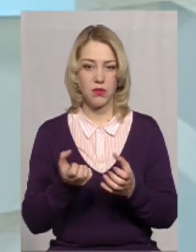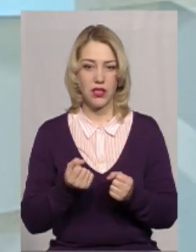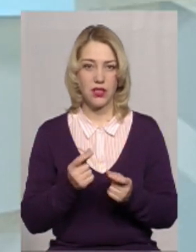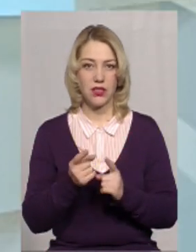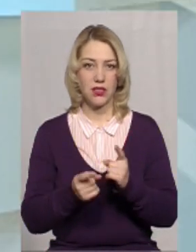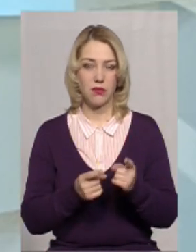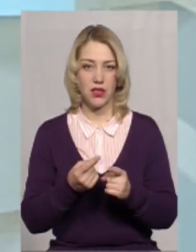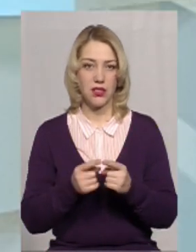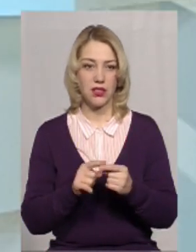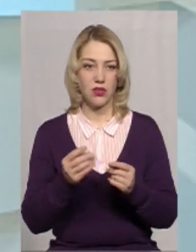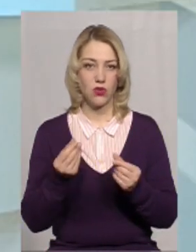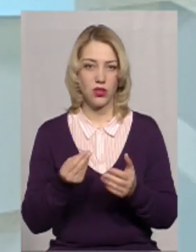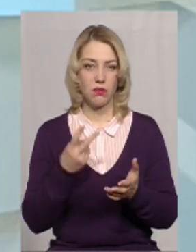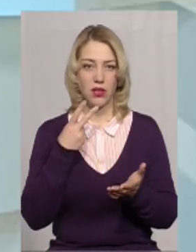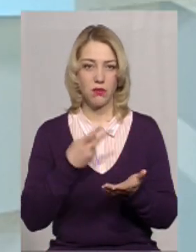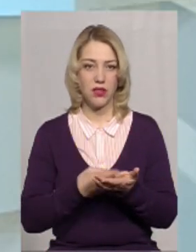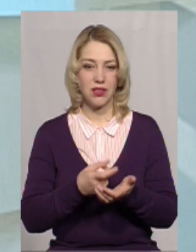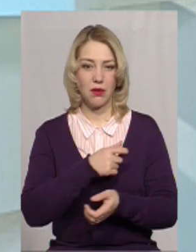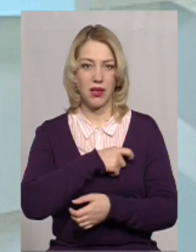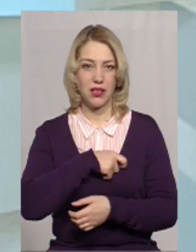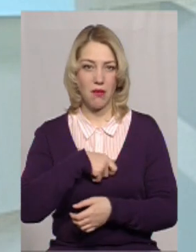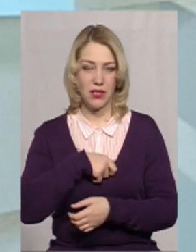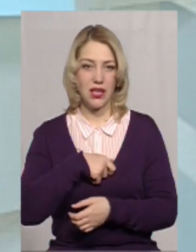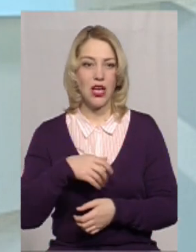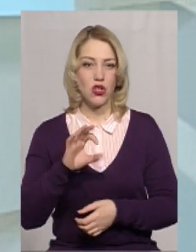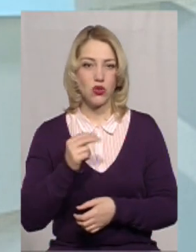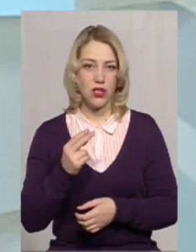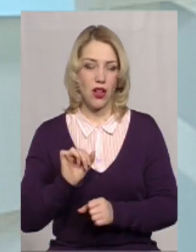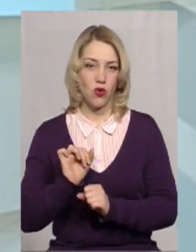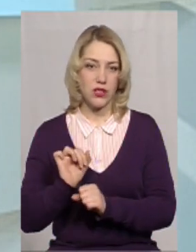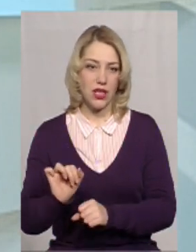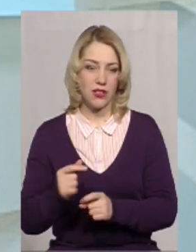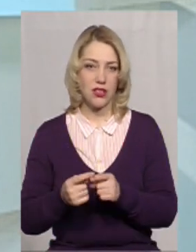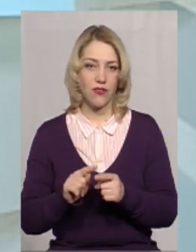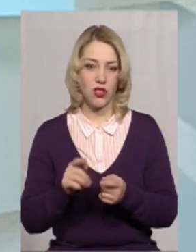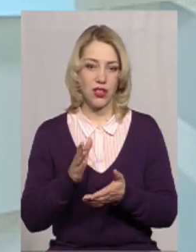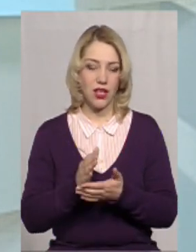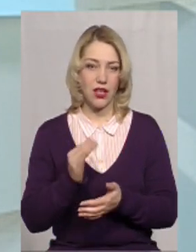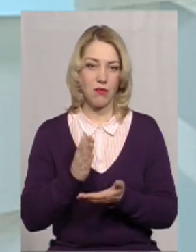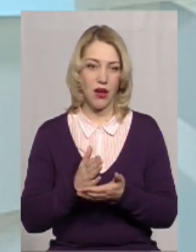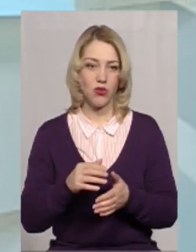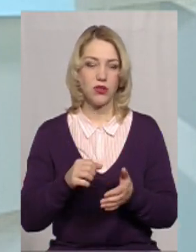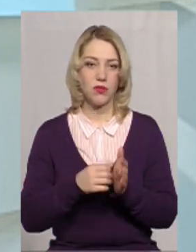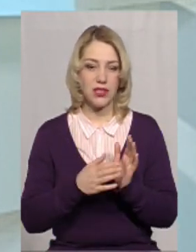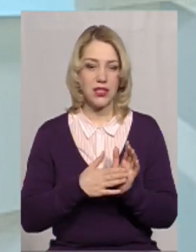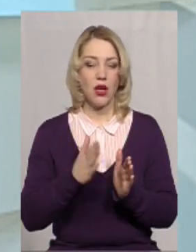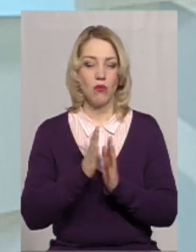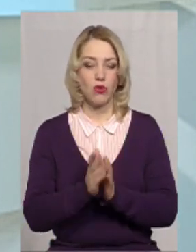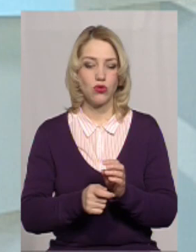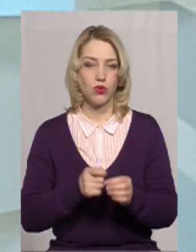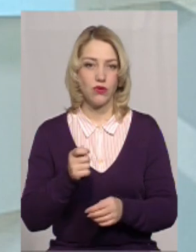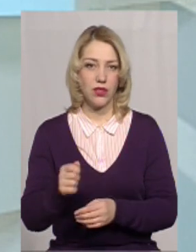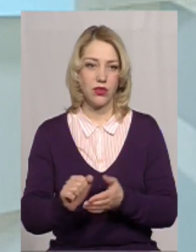зміни. Ці кошти передбачені в департаменті соціального захисту. І вони є, мають місце. Прошу подавати